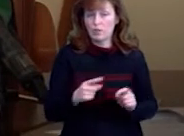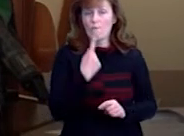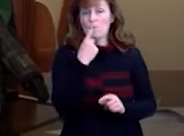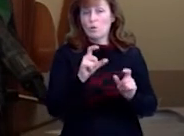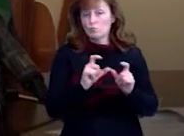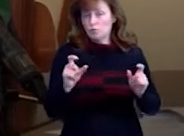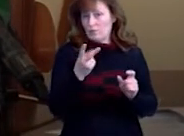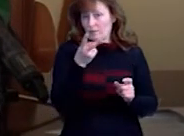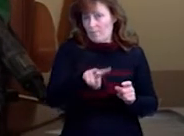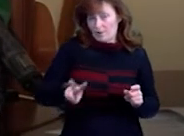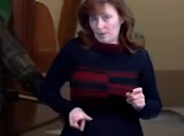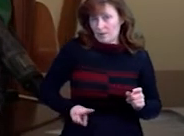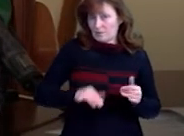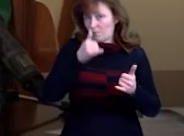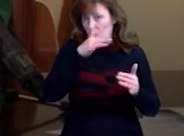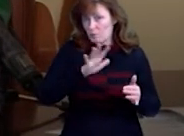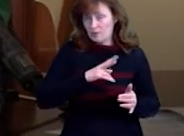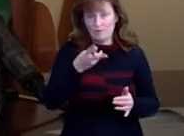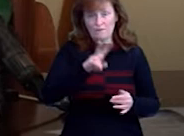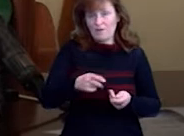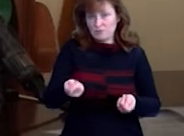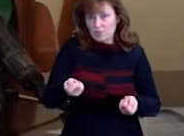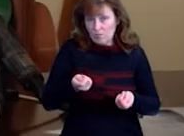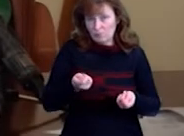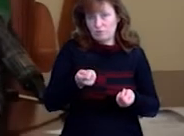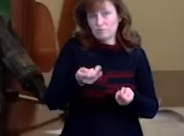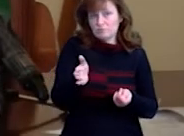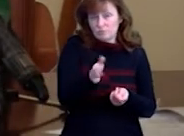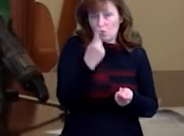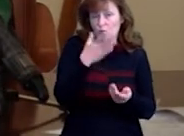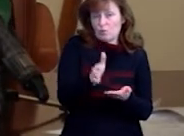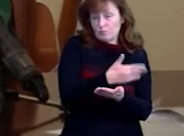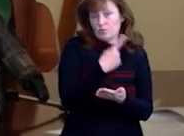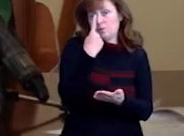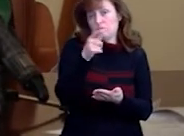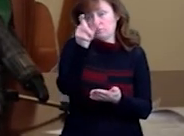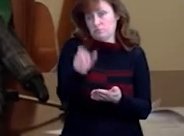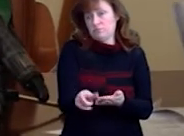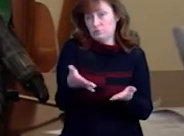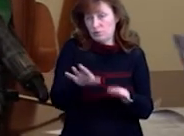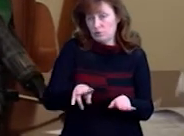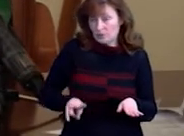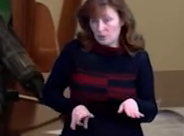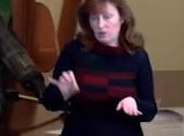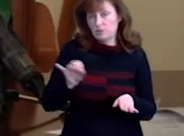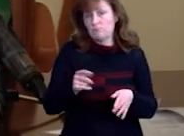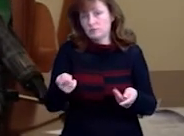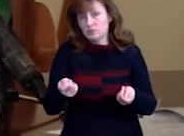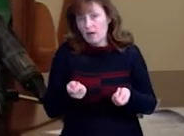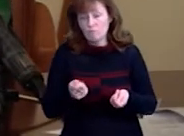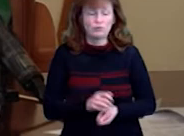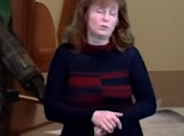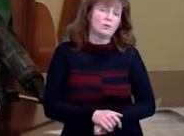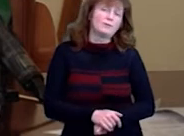директора, два залучі. Ну, все вже, як появі, не смішно, чесно кажучи. Тобто, питання в цьому.